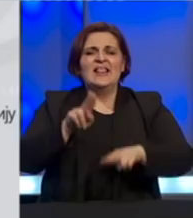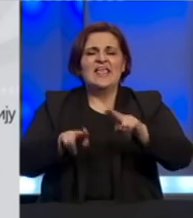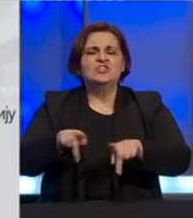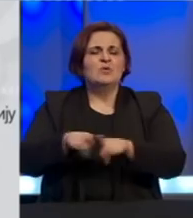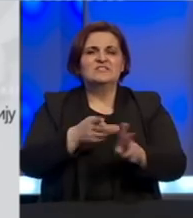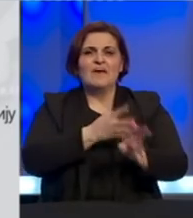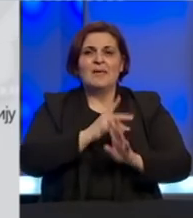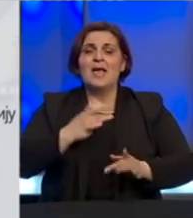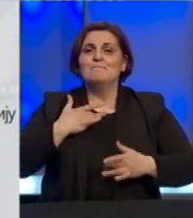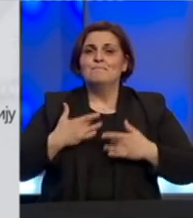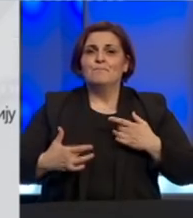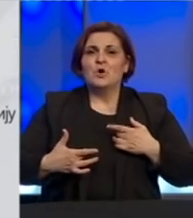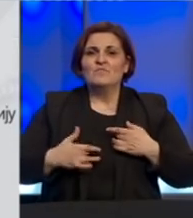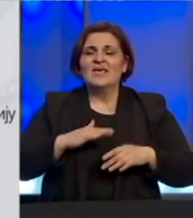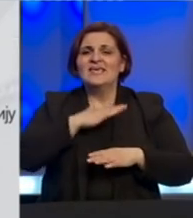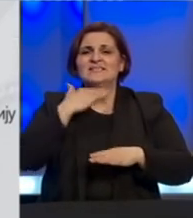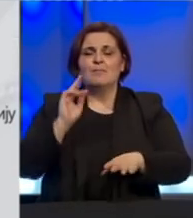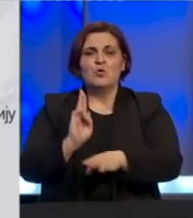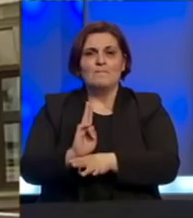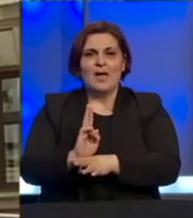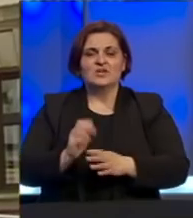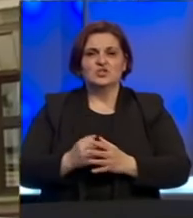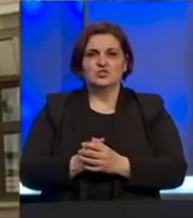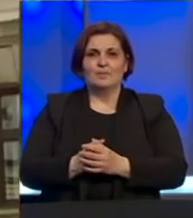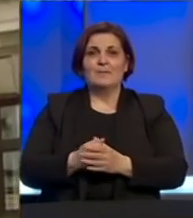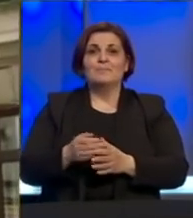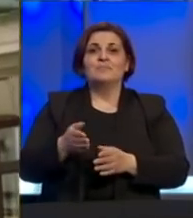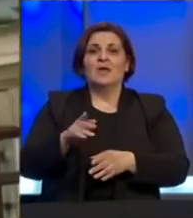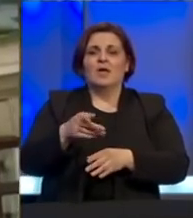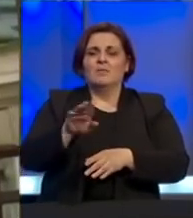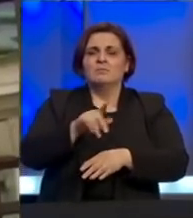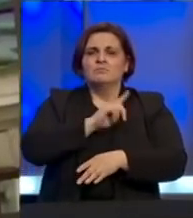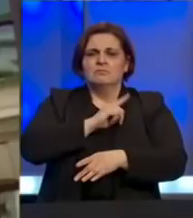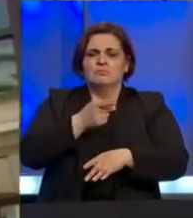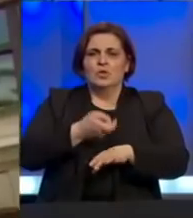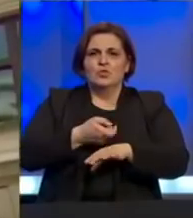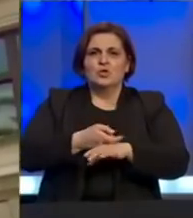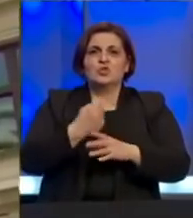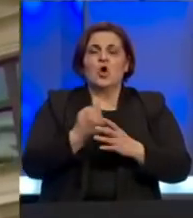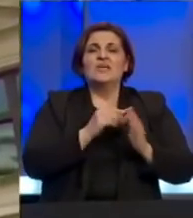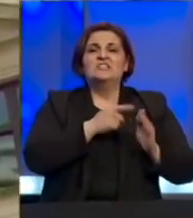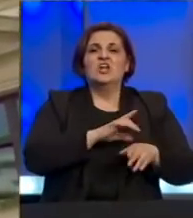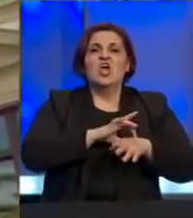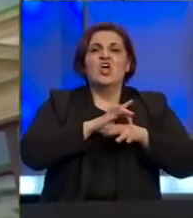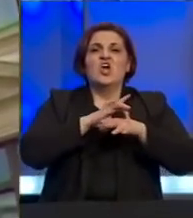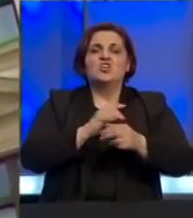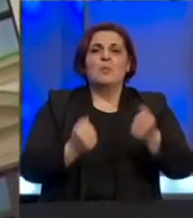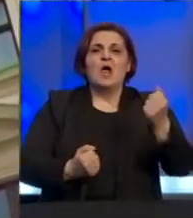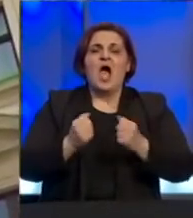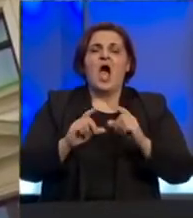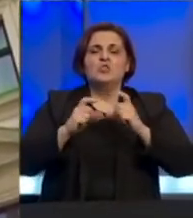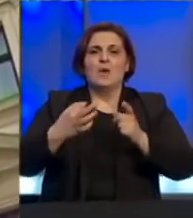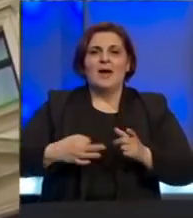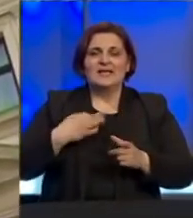profesionalno i sa punom pažnjom. Preminulog epidemiologa Pašagića do izolatorija su doveli vozilom Doma